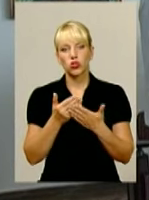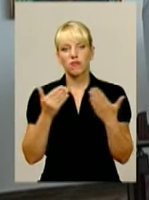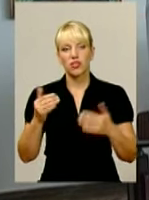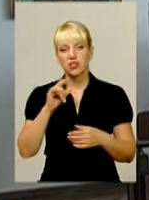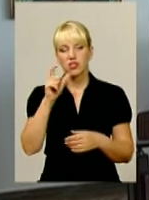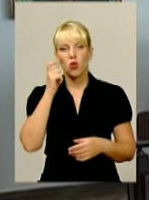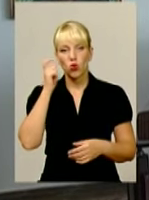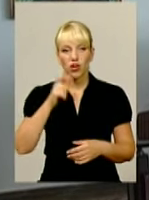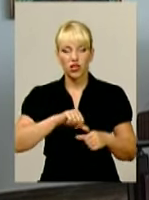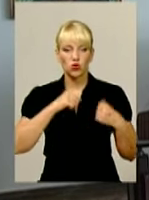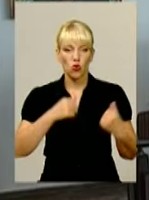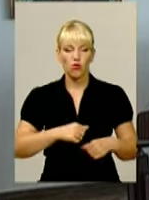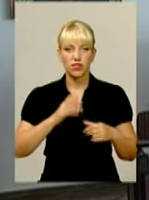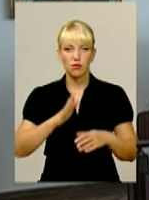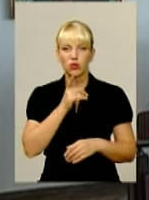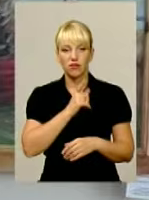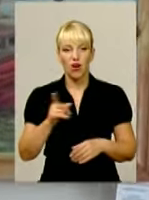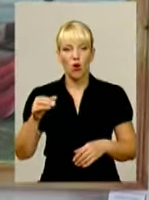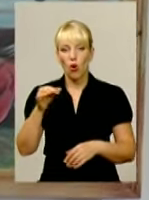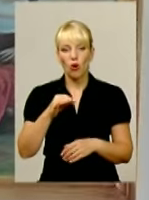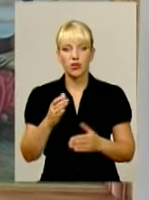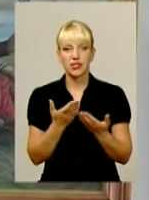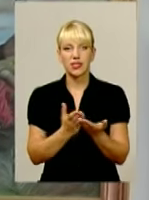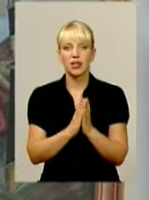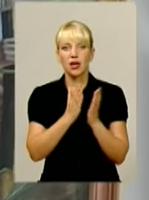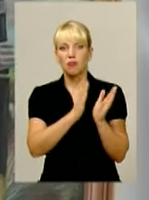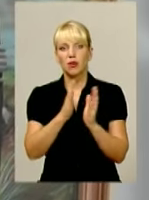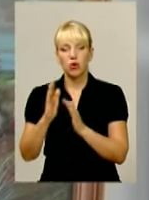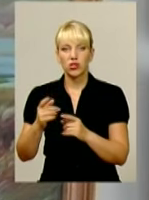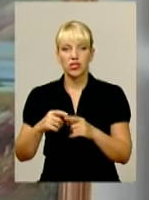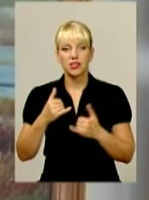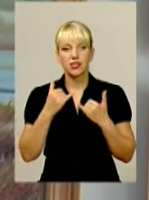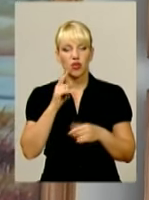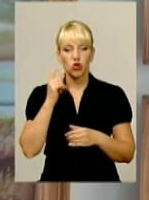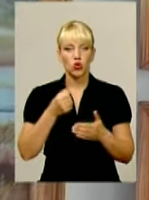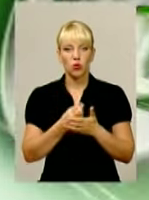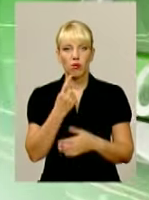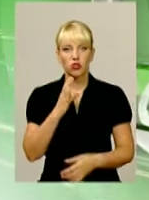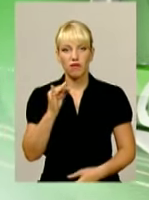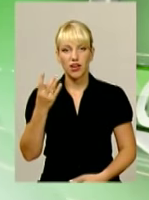серці» триватиме в обласній бібліотеці для юнацтва до 1 вересня.